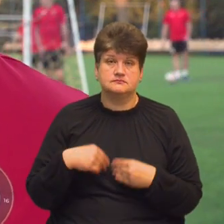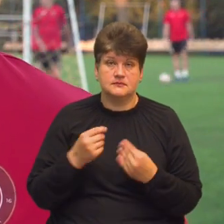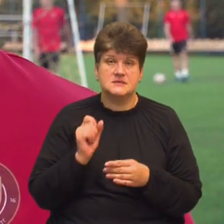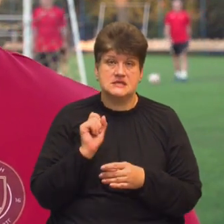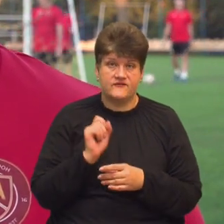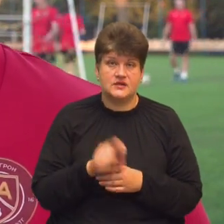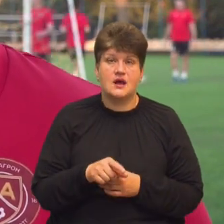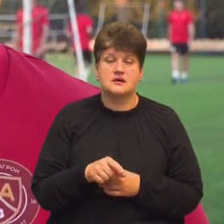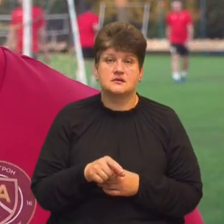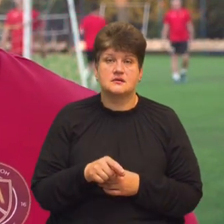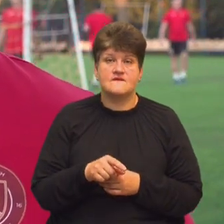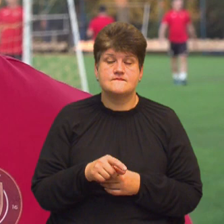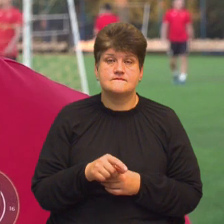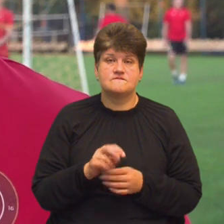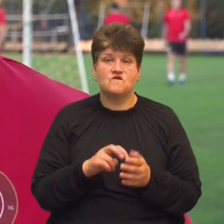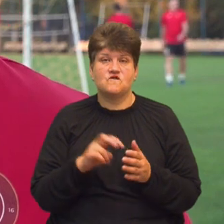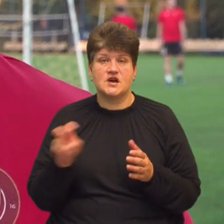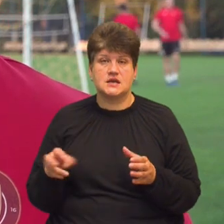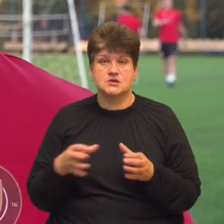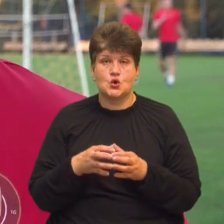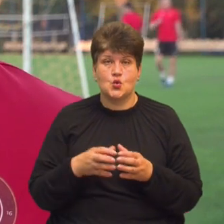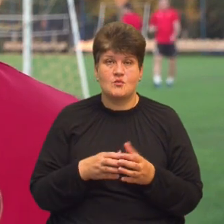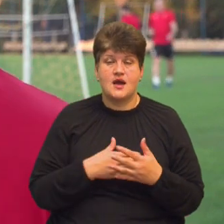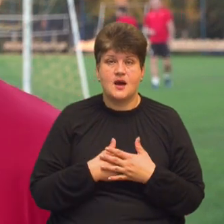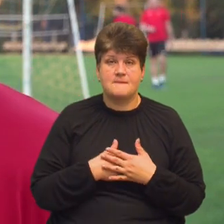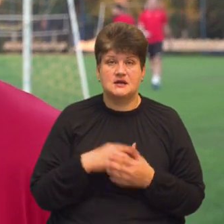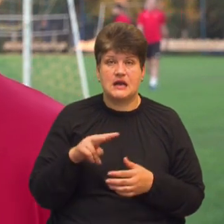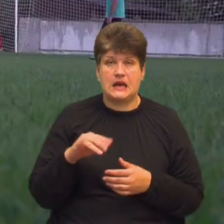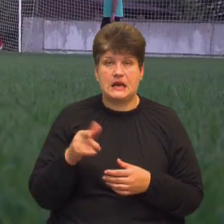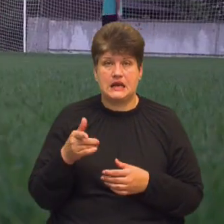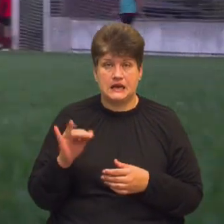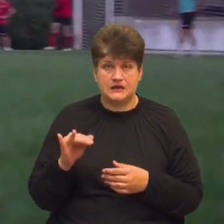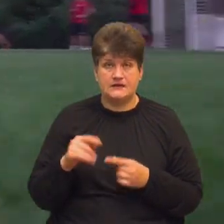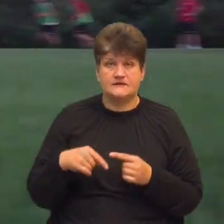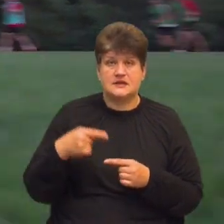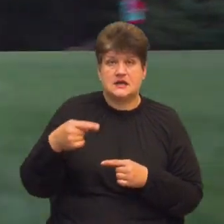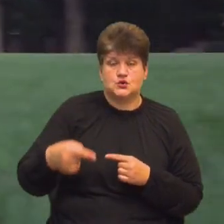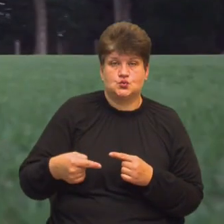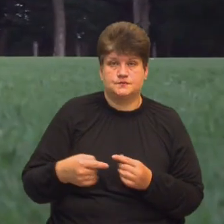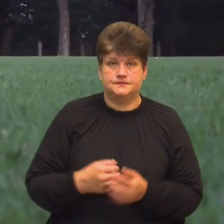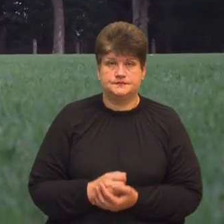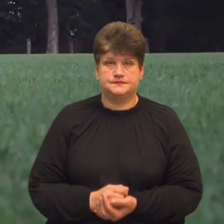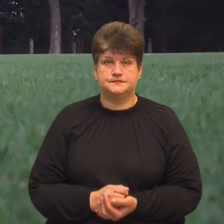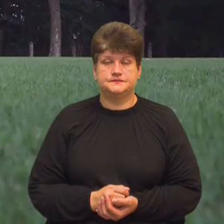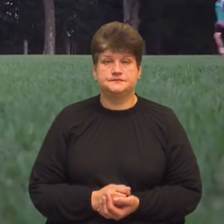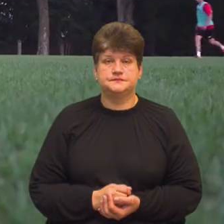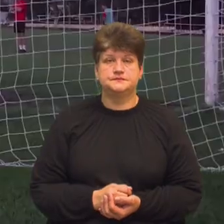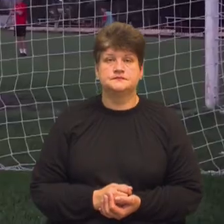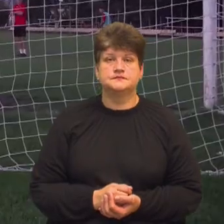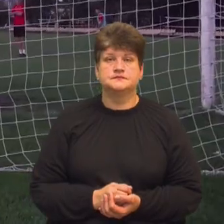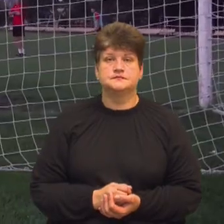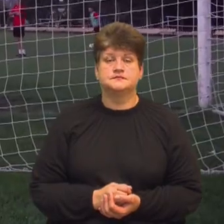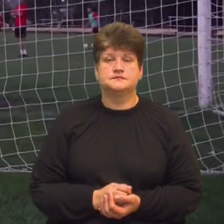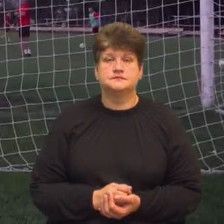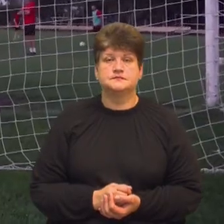вихід з групи аматорської ліги в наступний раунд. Тарас Бурак, Андрій Бодак, Суспільне новини.